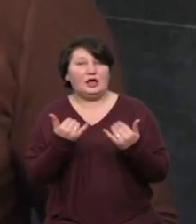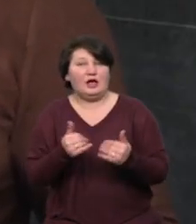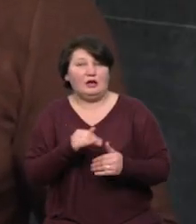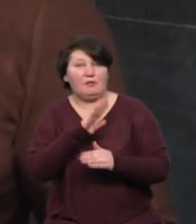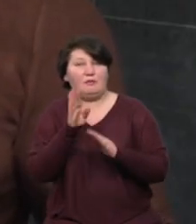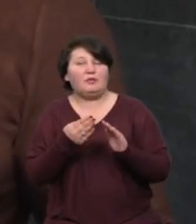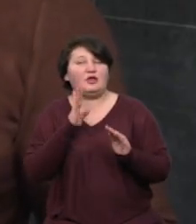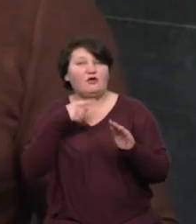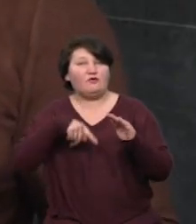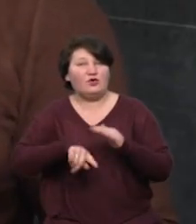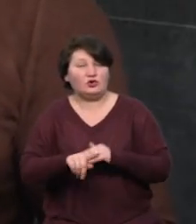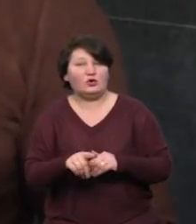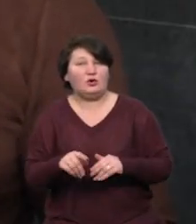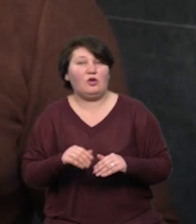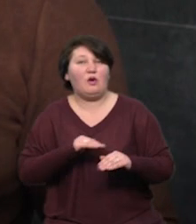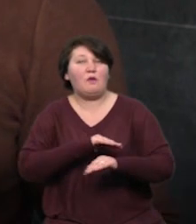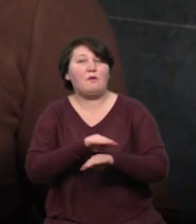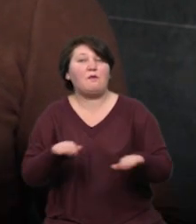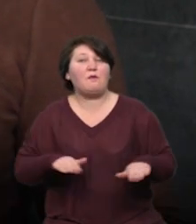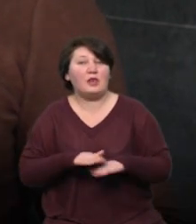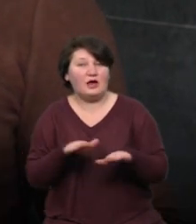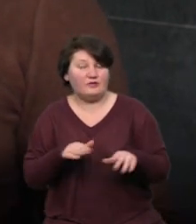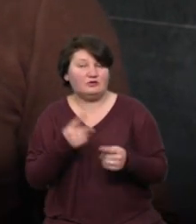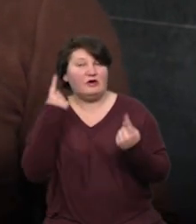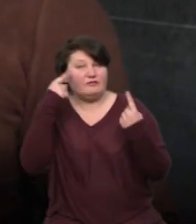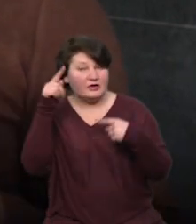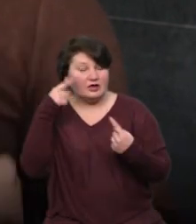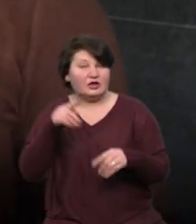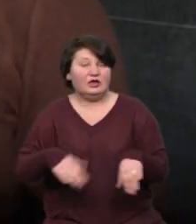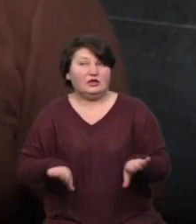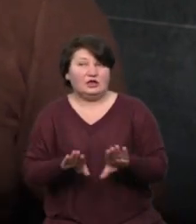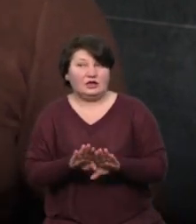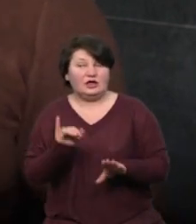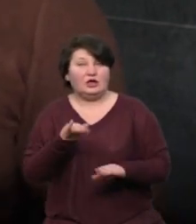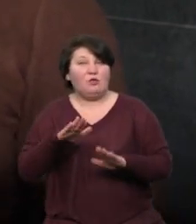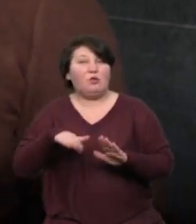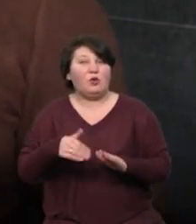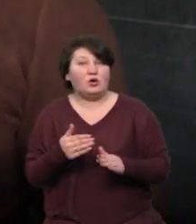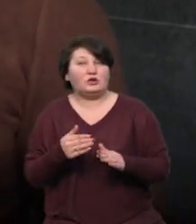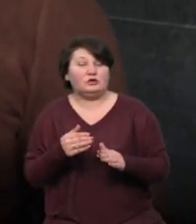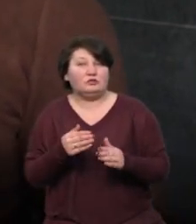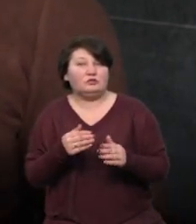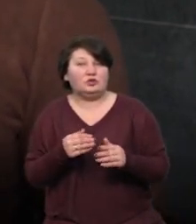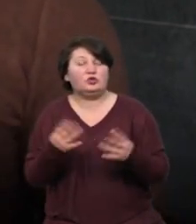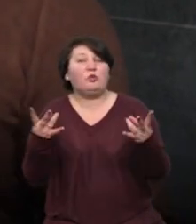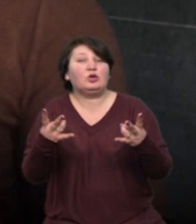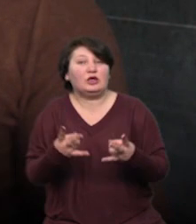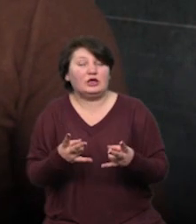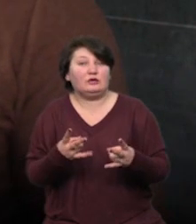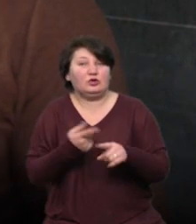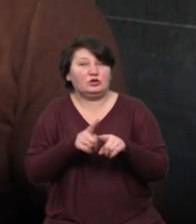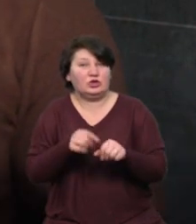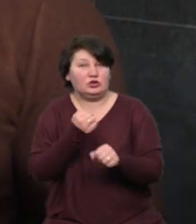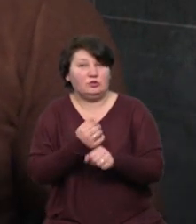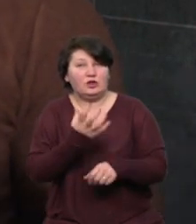такий універсальний адаптер під маску для снорклинга, ну і потім далі пішов запит, що потрібно зробити цю маску